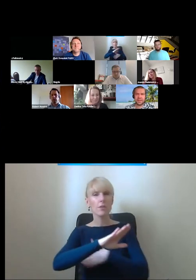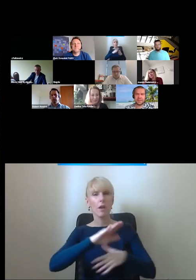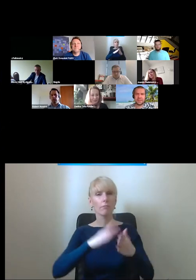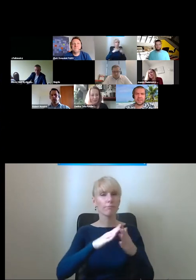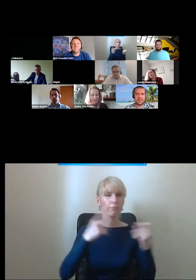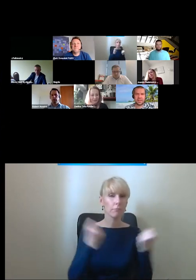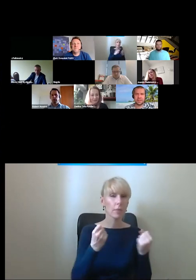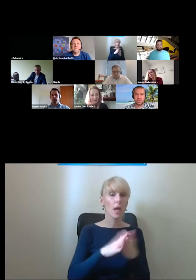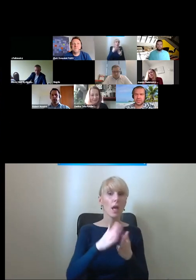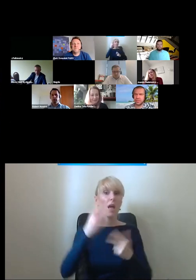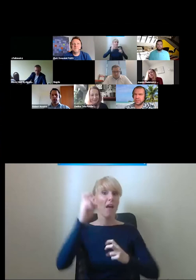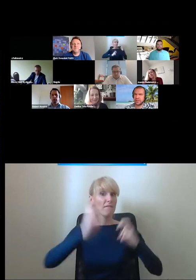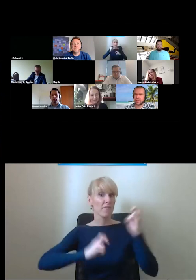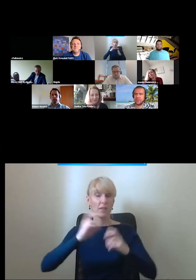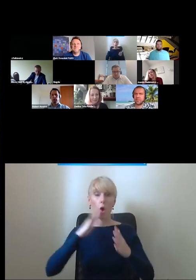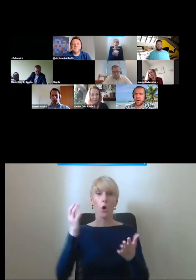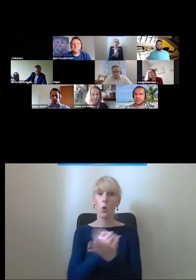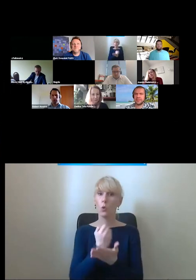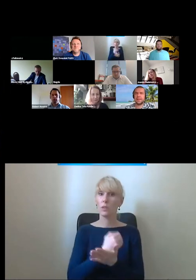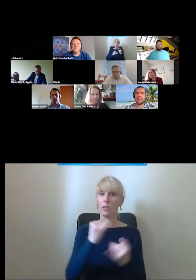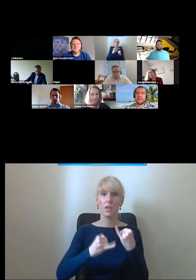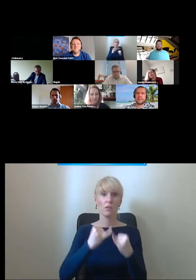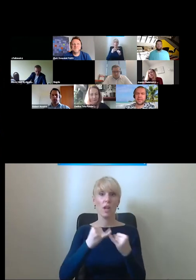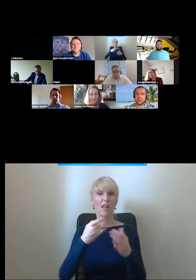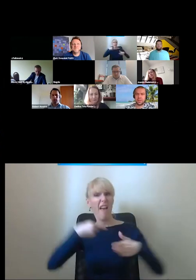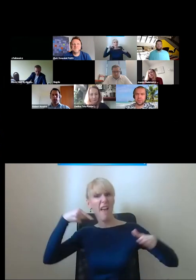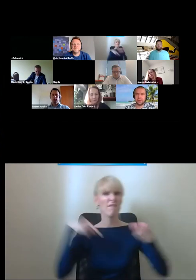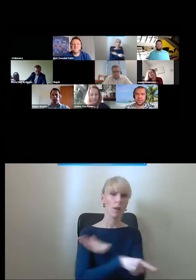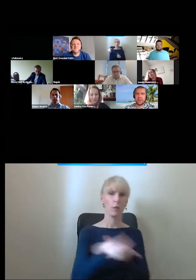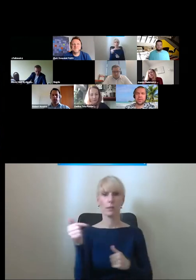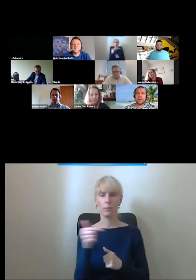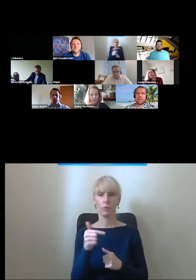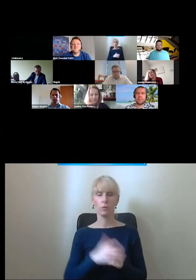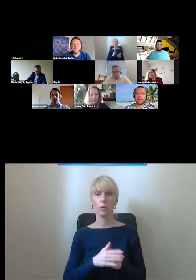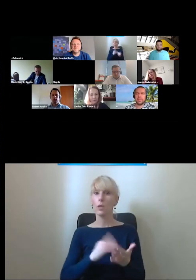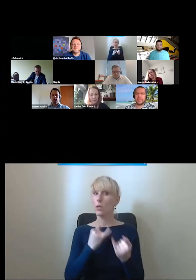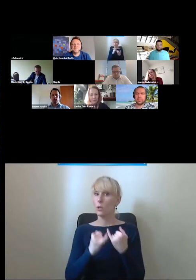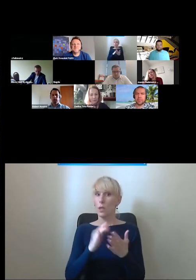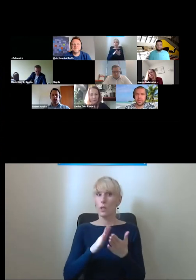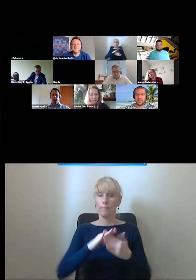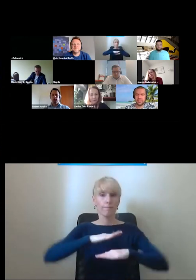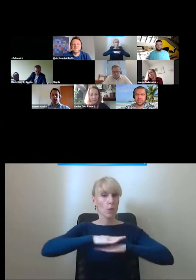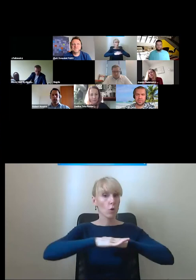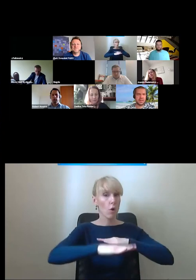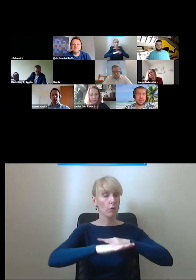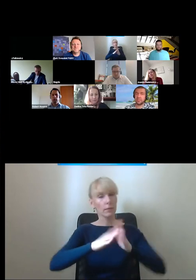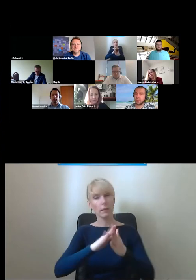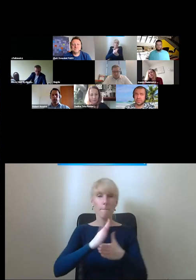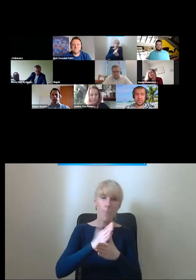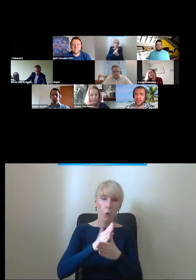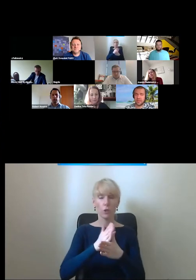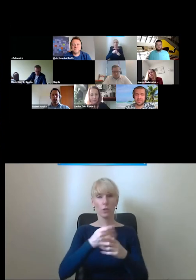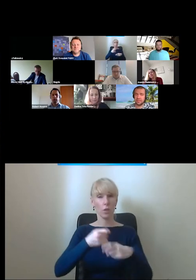nie jest nie da się korzystać jej w trakcie ewakuacji taki chodnik byłby pośrednim rozwiązaniem